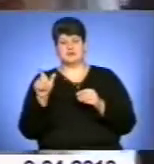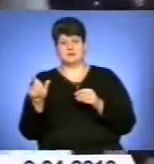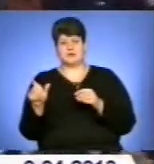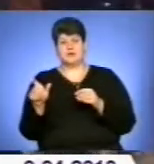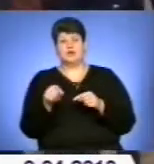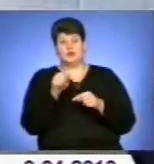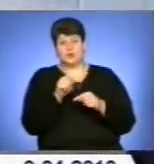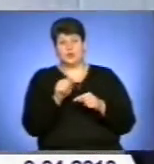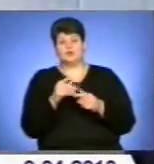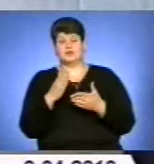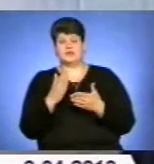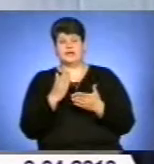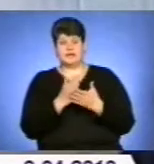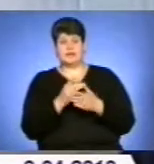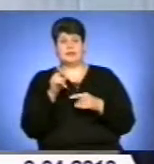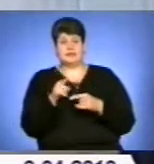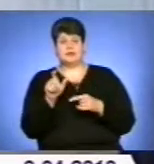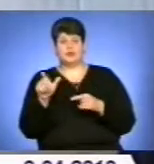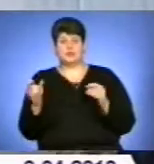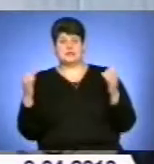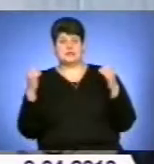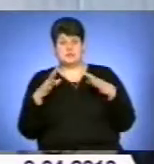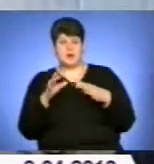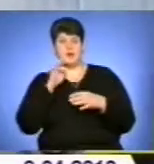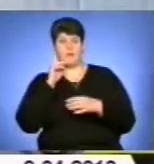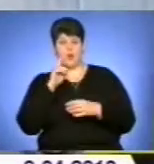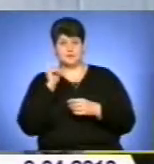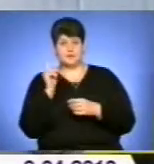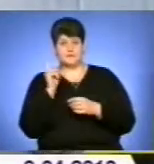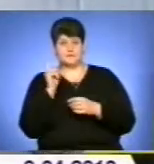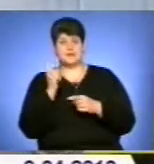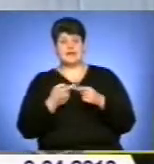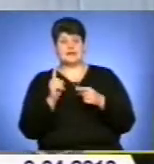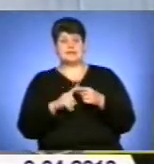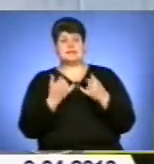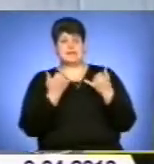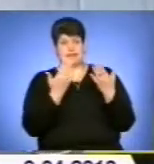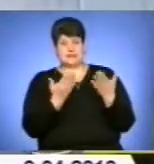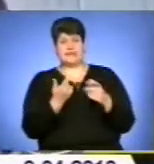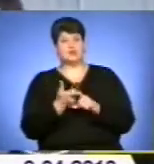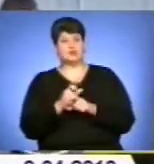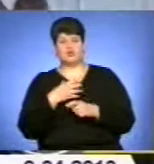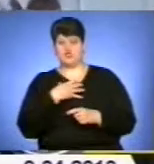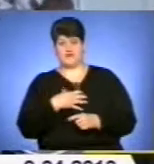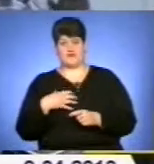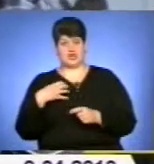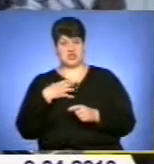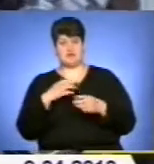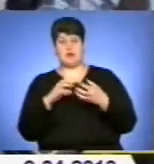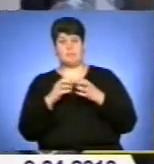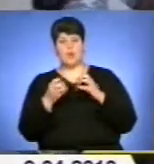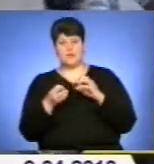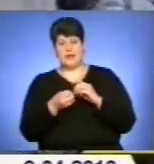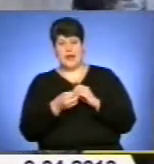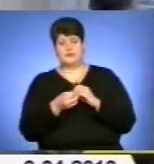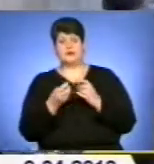Якраз тут такий континент зібрався молоді, і це для них дуже важлива проблема, тому